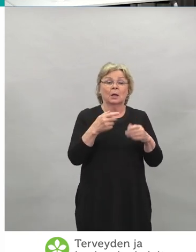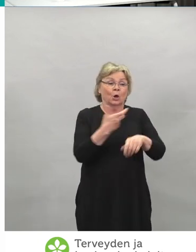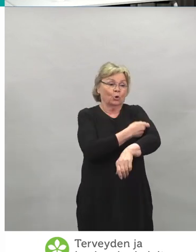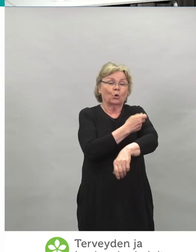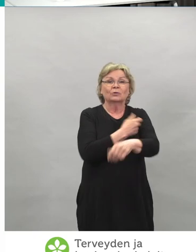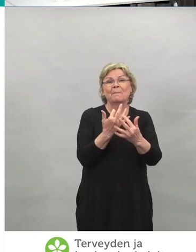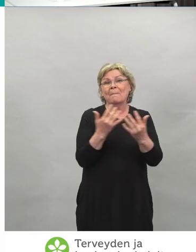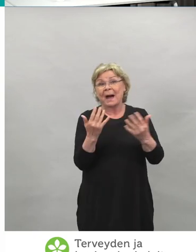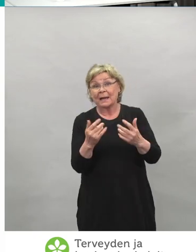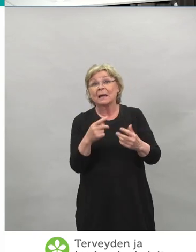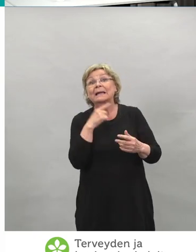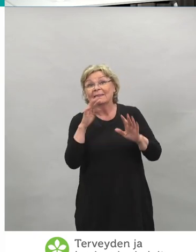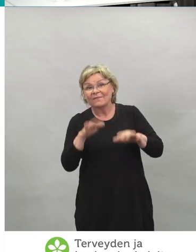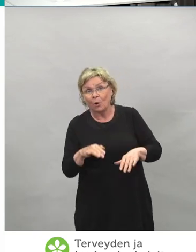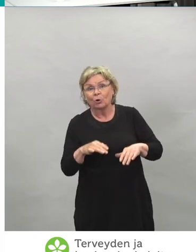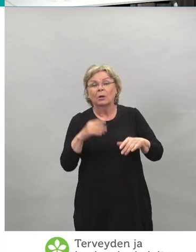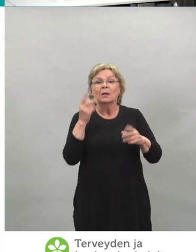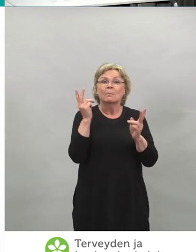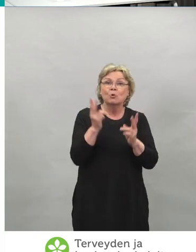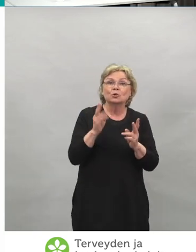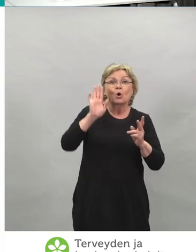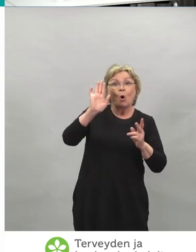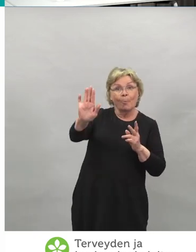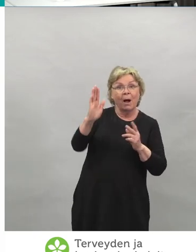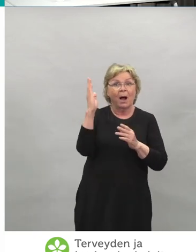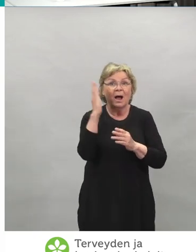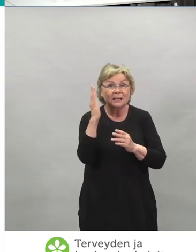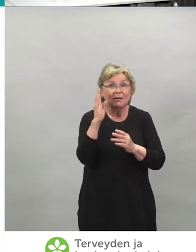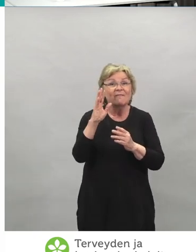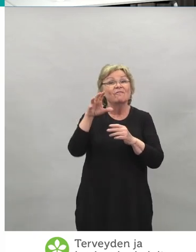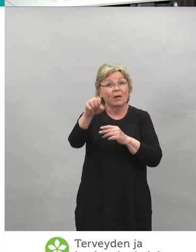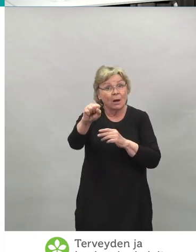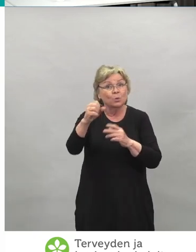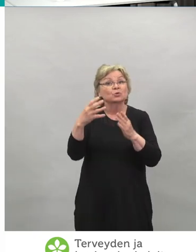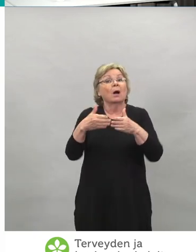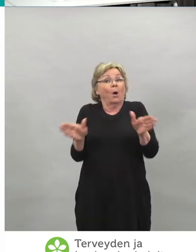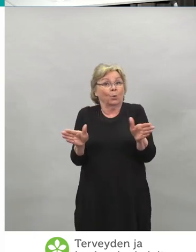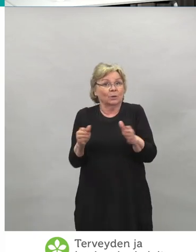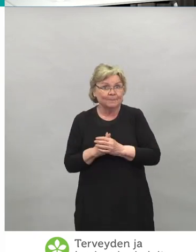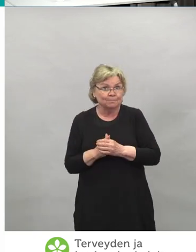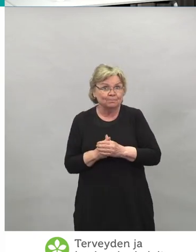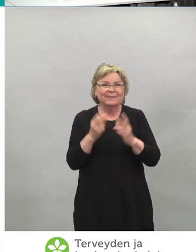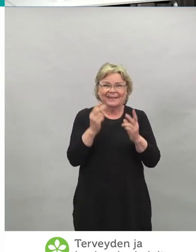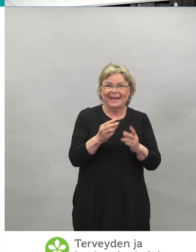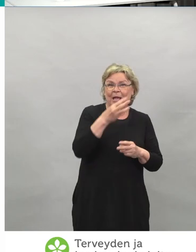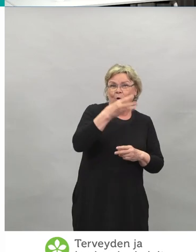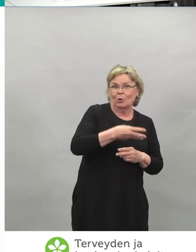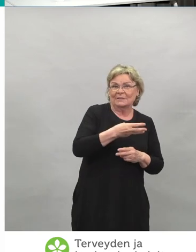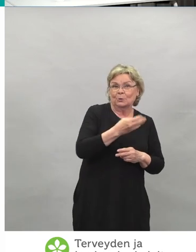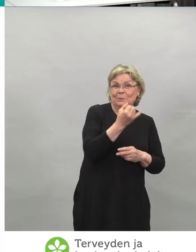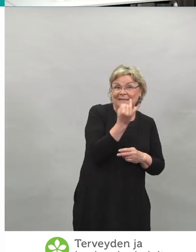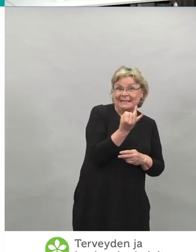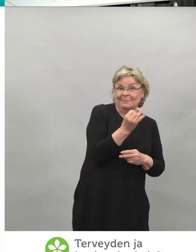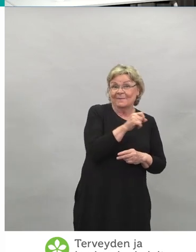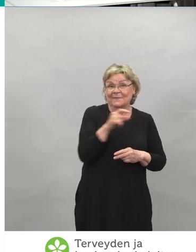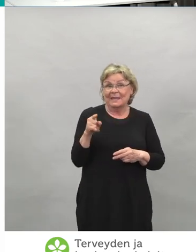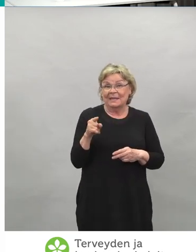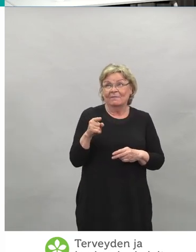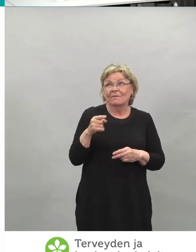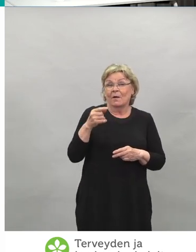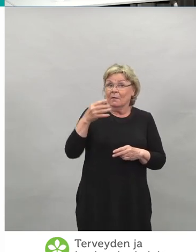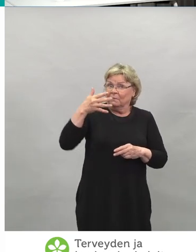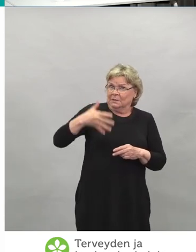myöskin. Tällä hetkellä tämä rokotuskattavuus sairaanhoitopiirien välillä vaihtelee 37-54